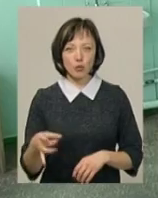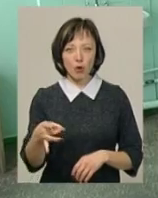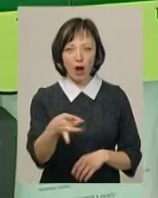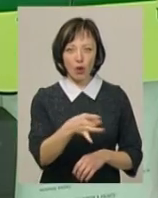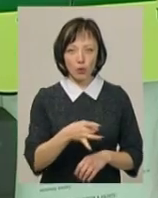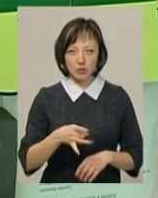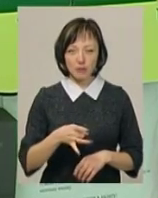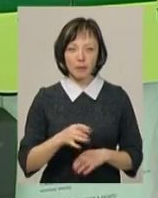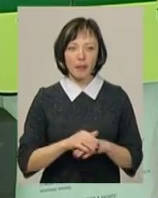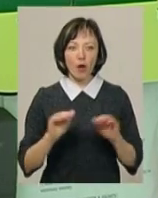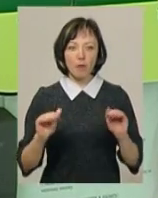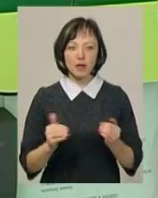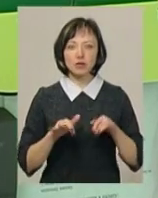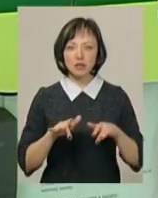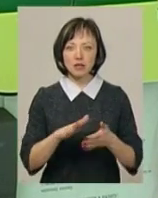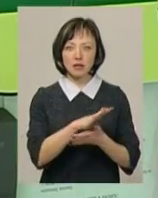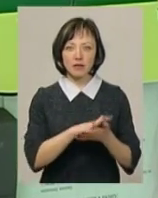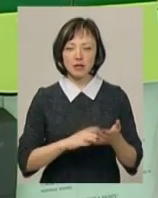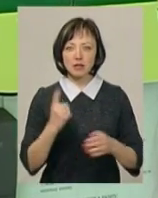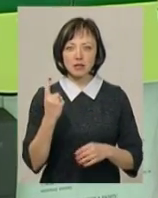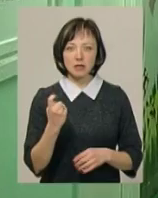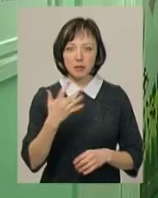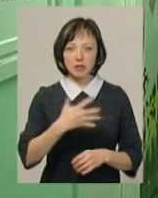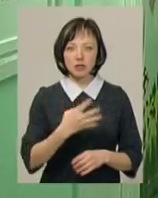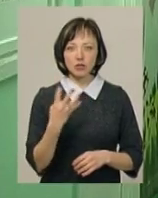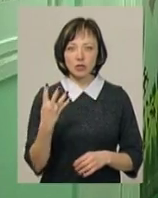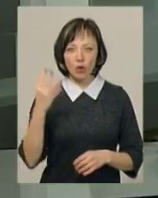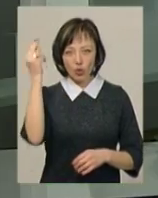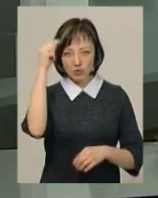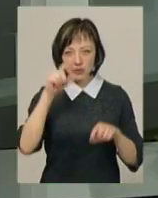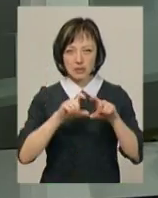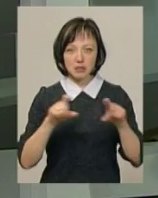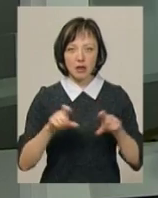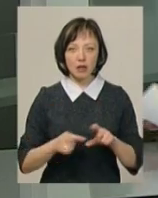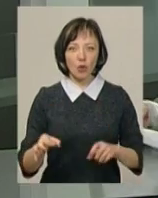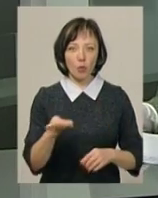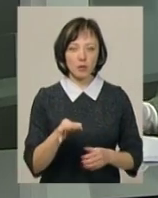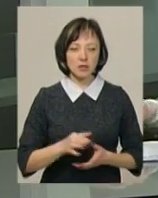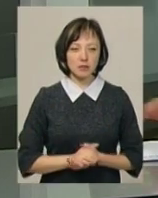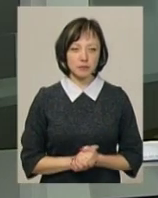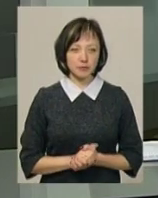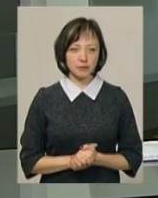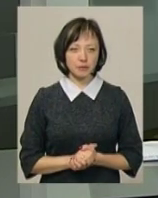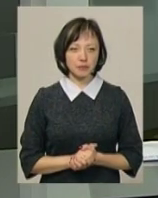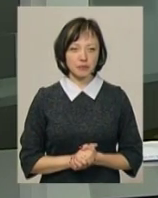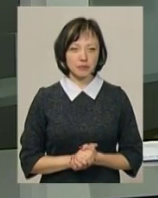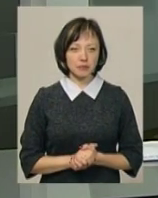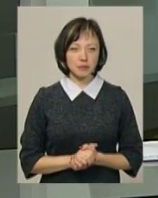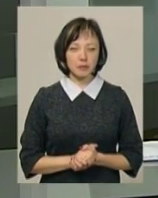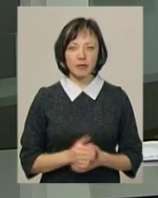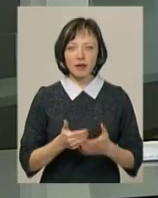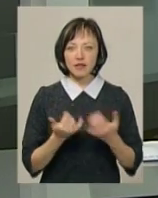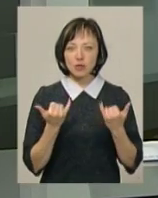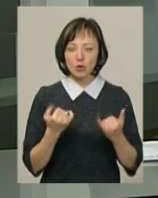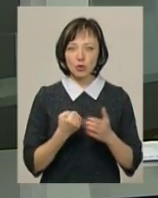районах. Обмежувальні заходи тривають у 154 освітніх закладах області. Від